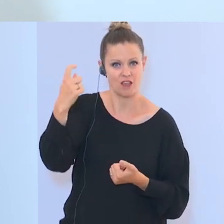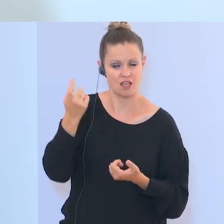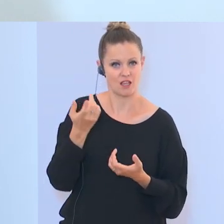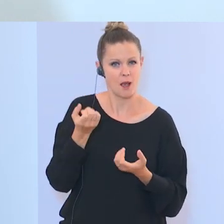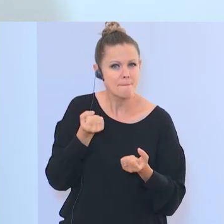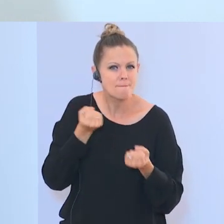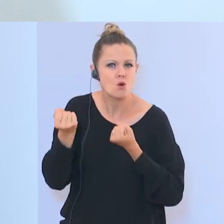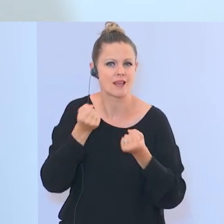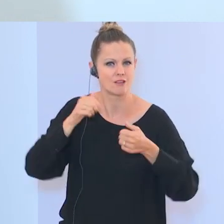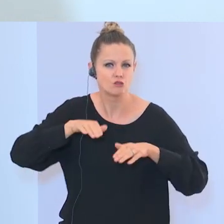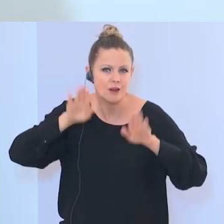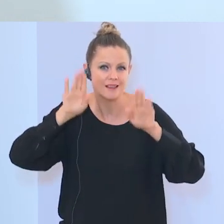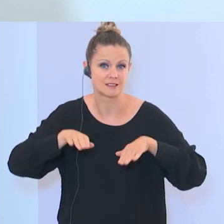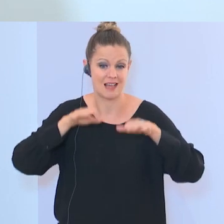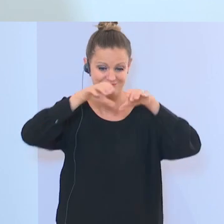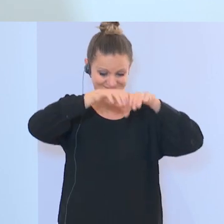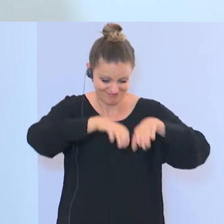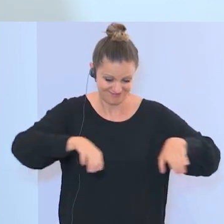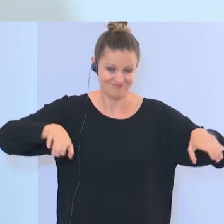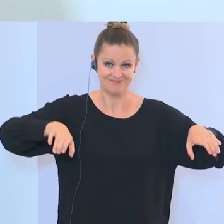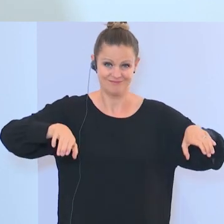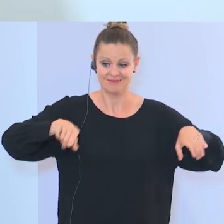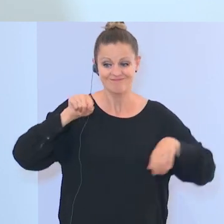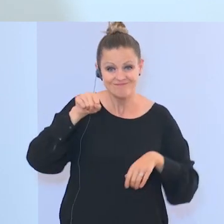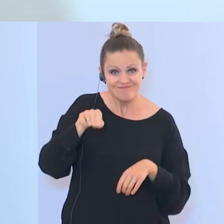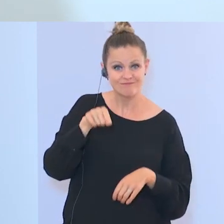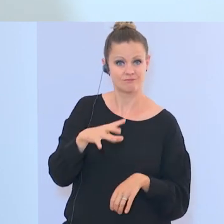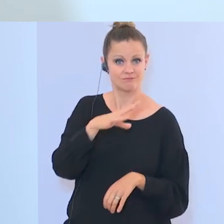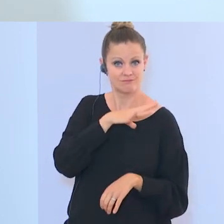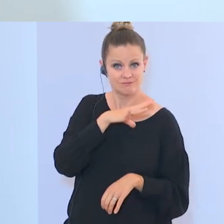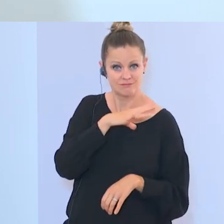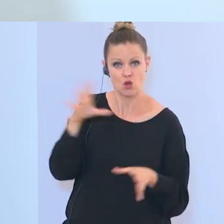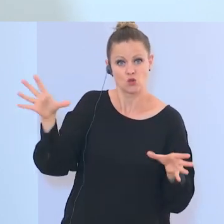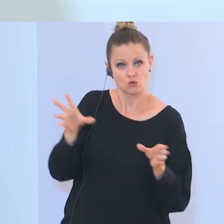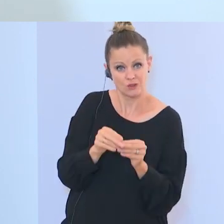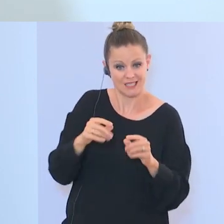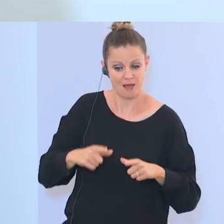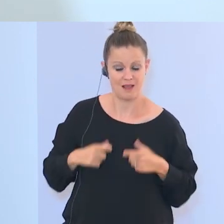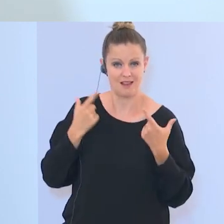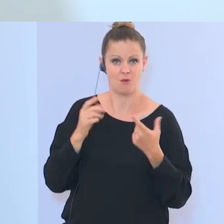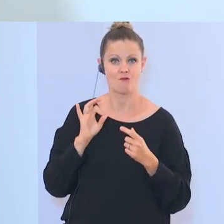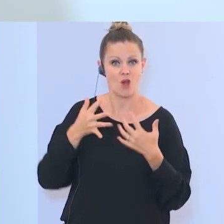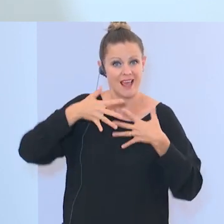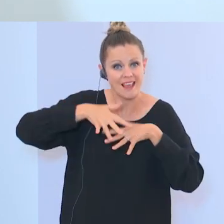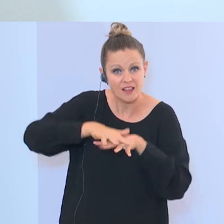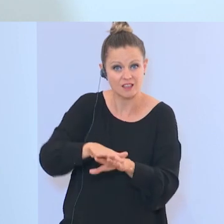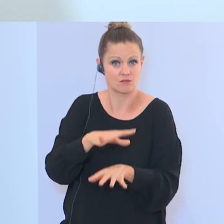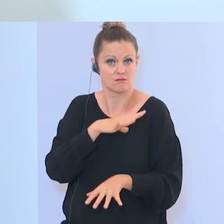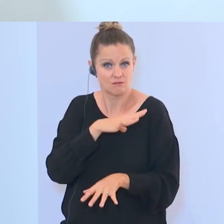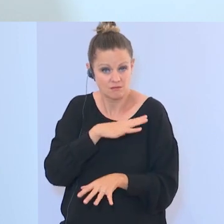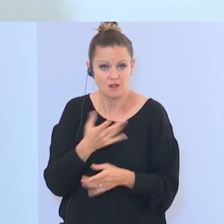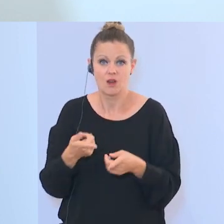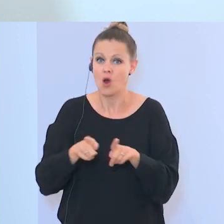politischen Islams, die gefährlich ist für das Zusammenleben, die integrationsgefährlich ist, unsere Werte, unseren Rechtsstaat